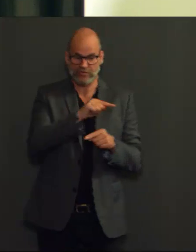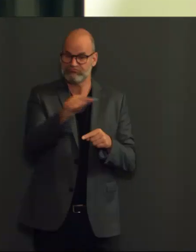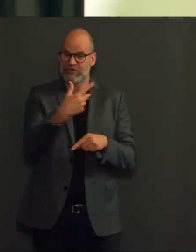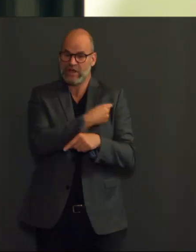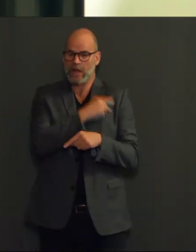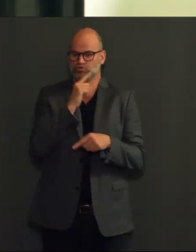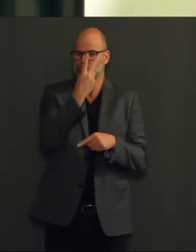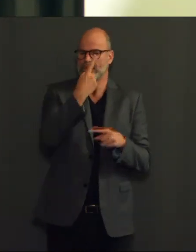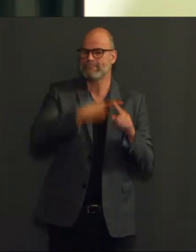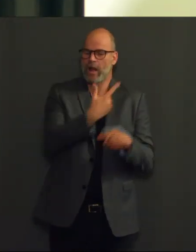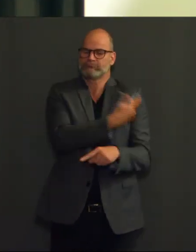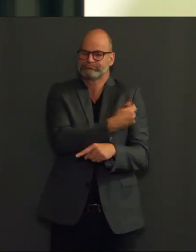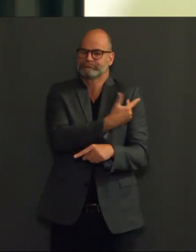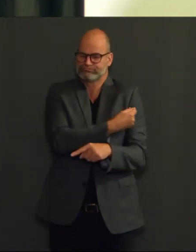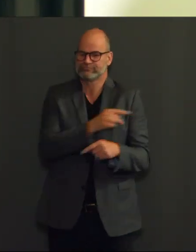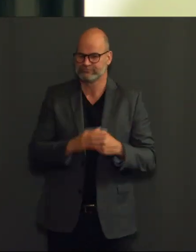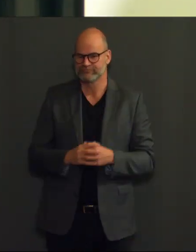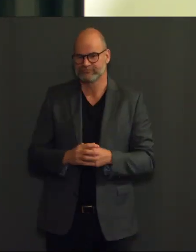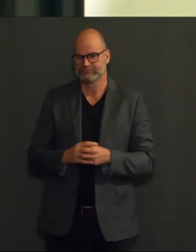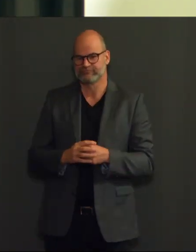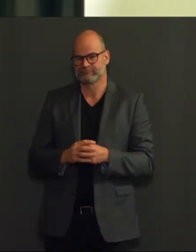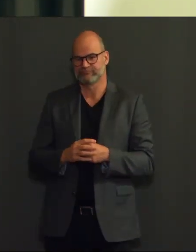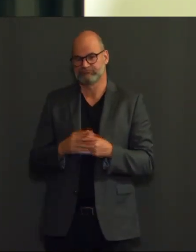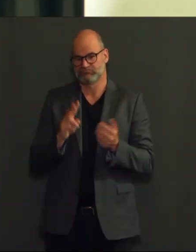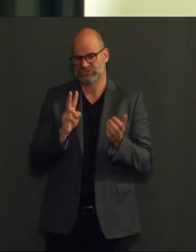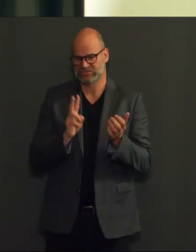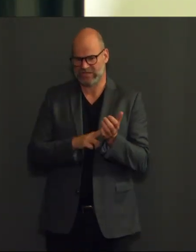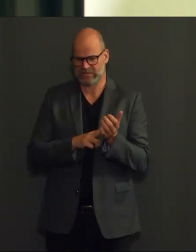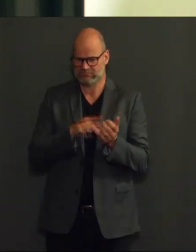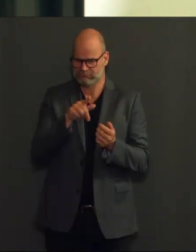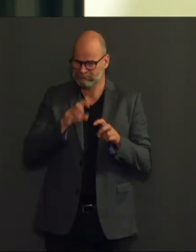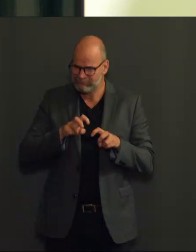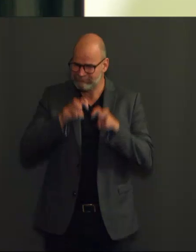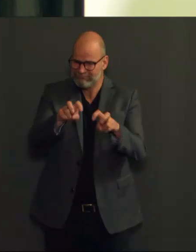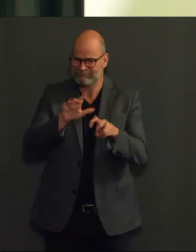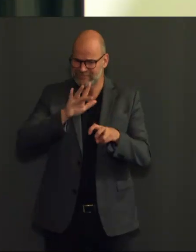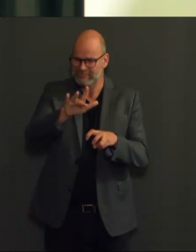Ga dus zeker voor die tweede prik en blijf ondertussen voorzichtig.